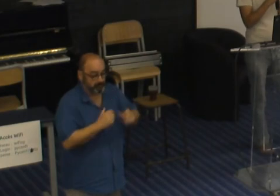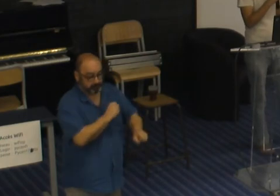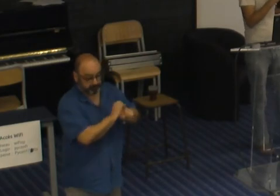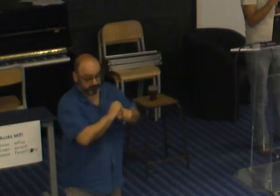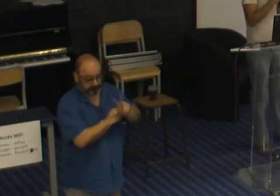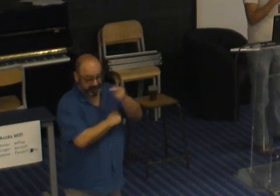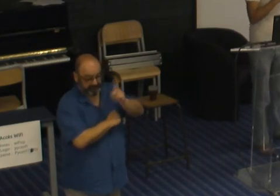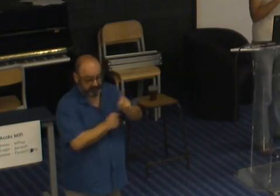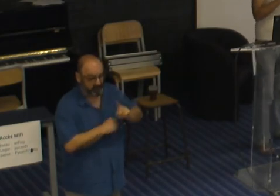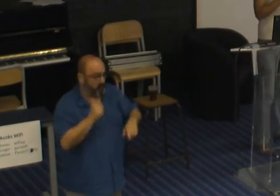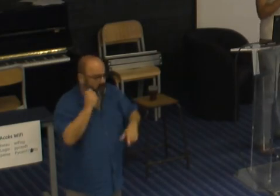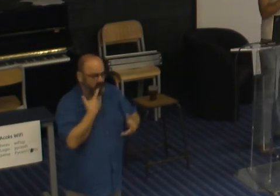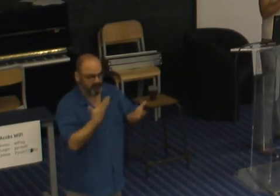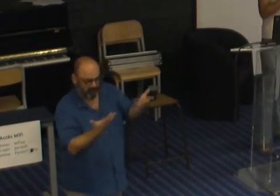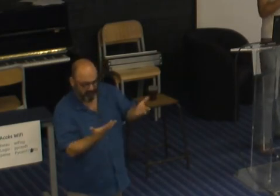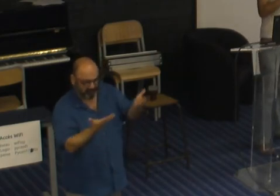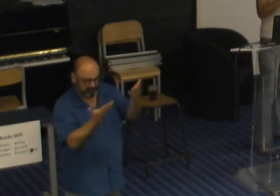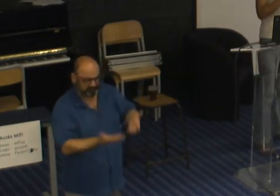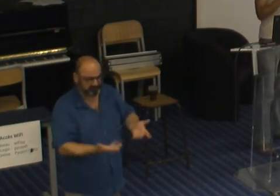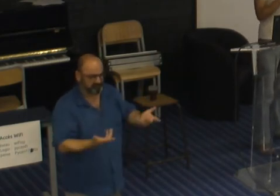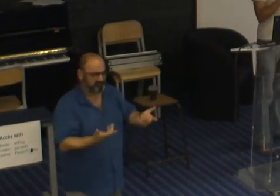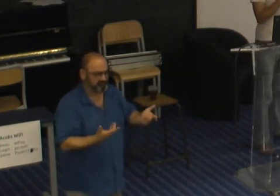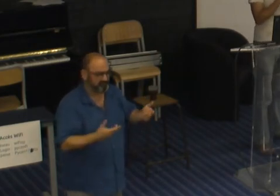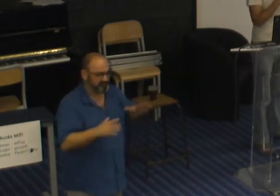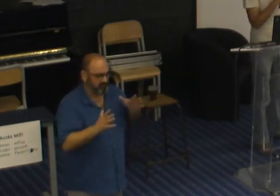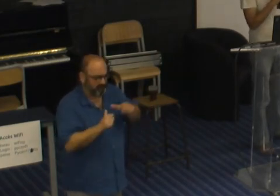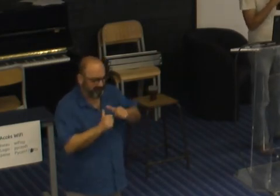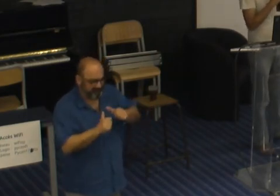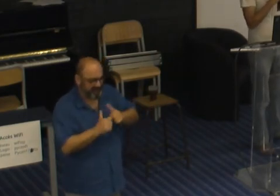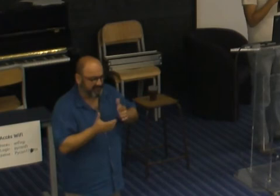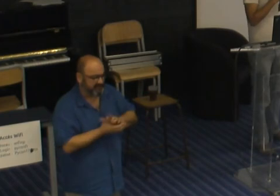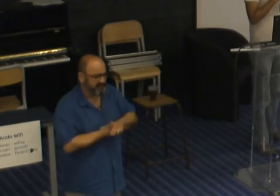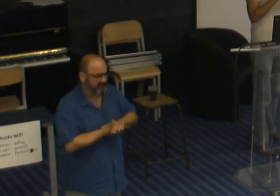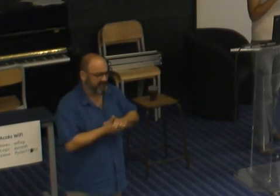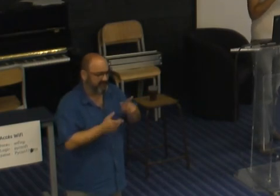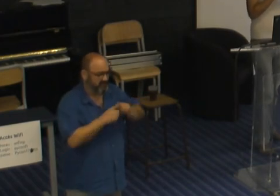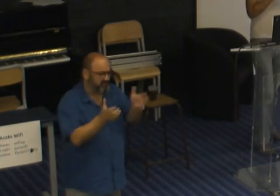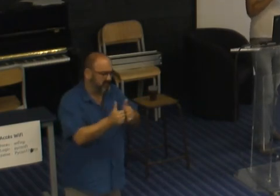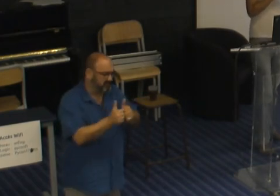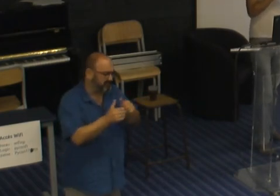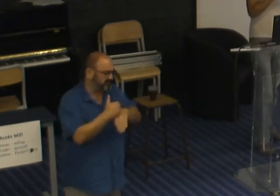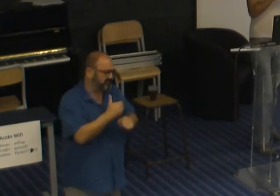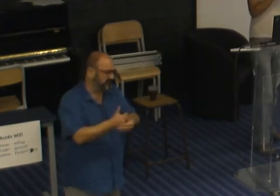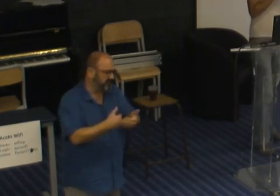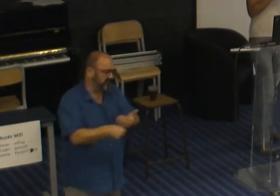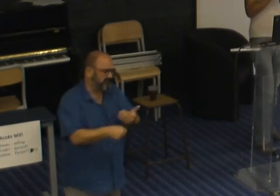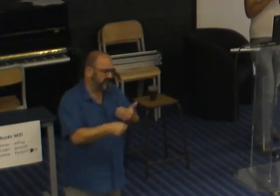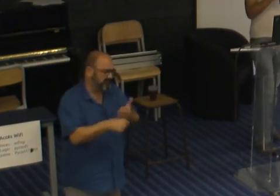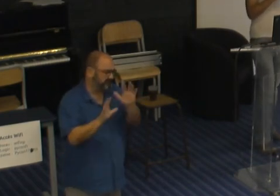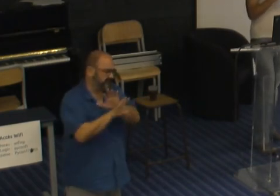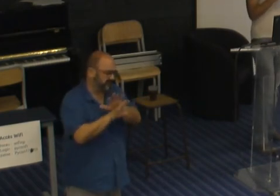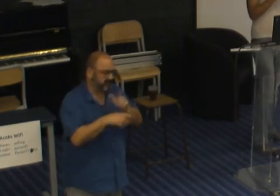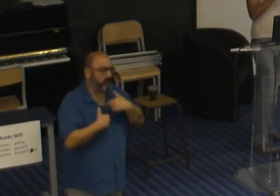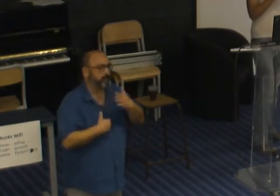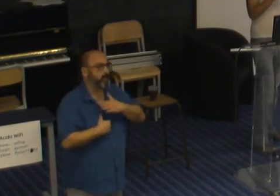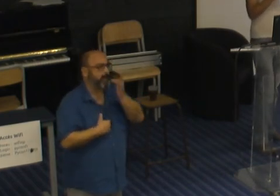homosexuels on sait pas ce que c'est on sait pas comment ils font d'ailleurs quand ils sont entre eux et c'est simplement la peur de